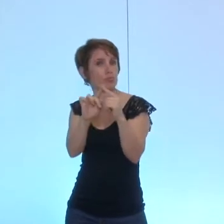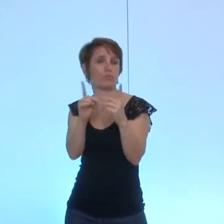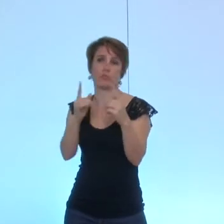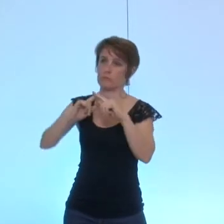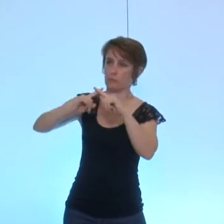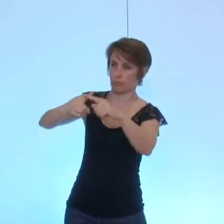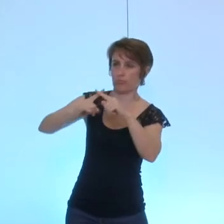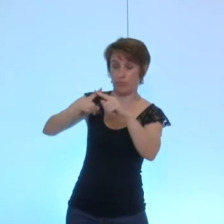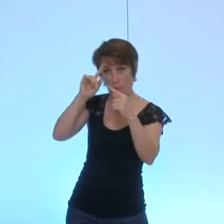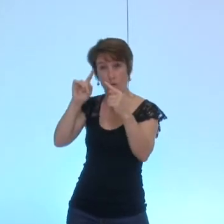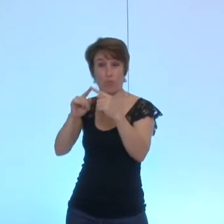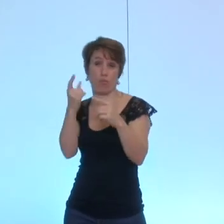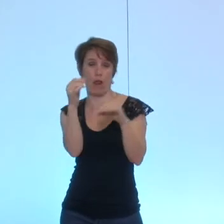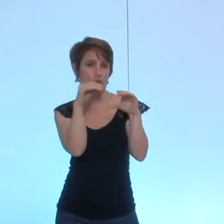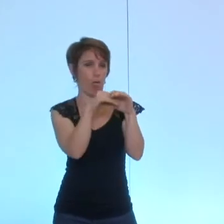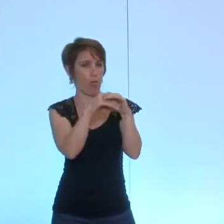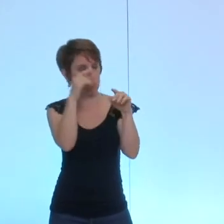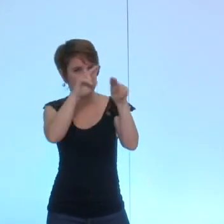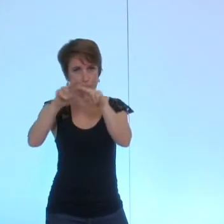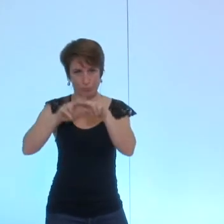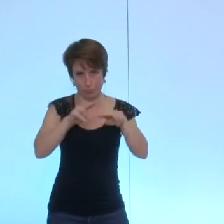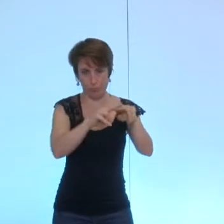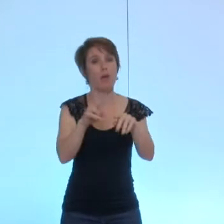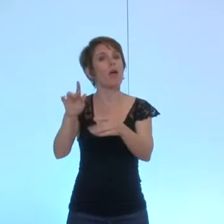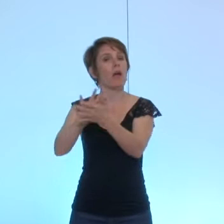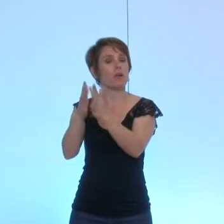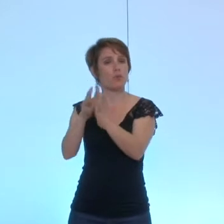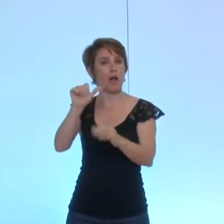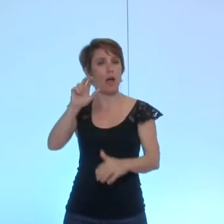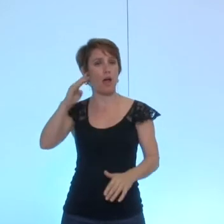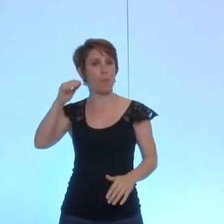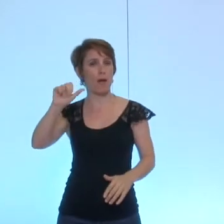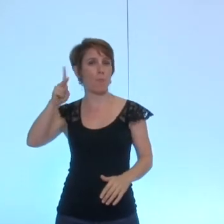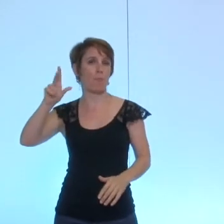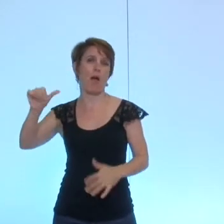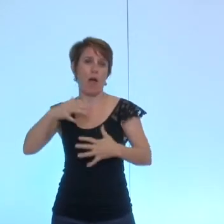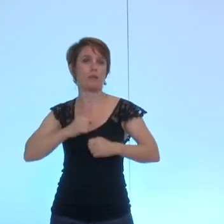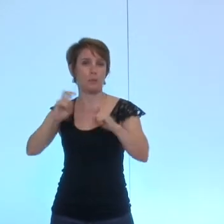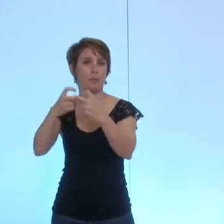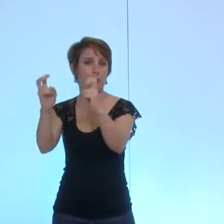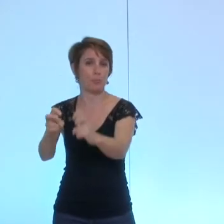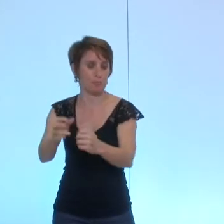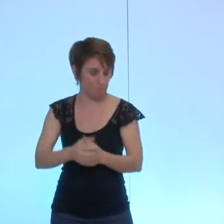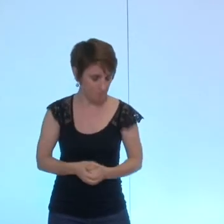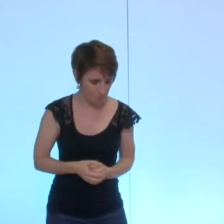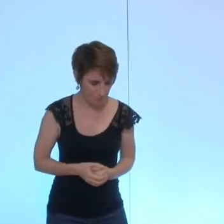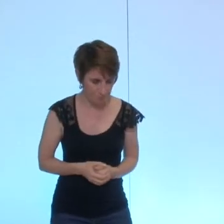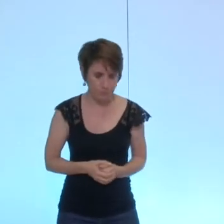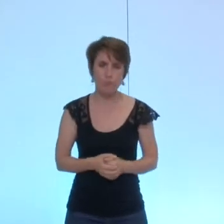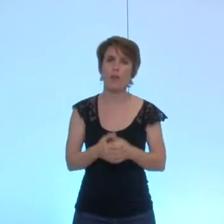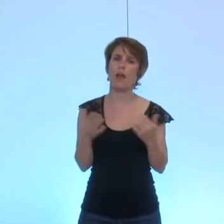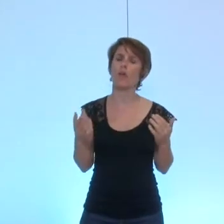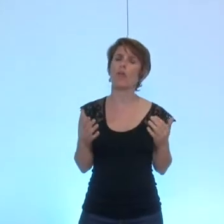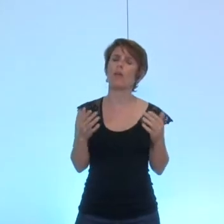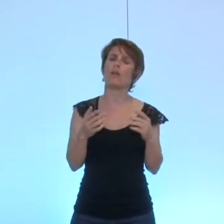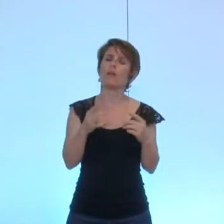négociations avec l'armapa je voudrais revenir sur les projets effectivement d'établissement pour personnes